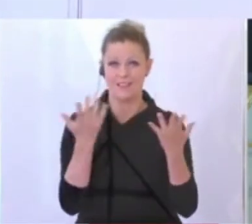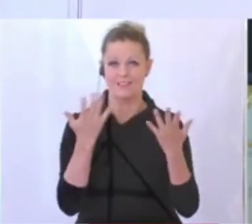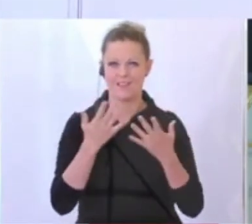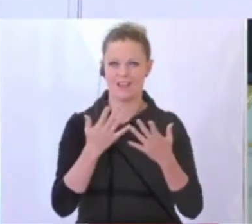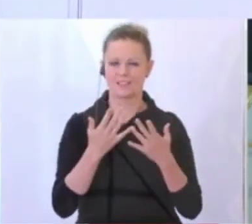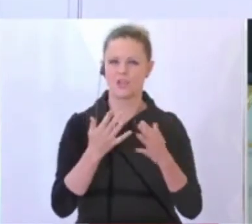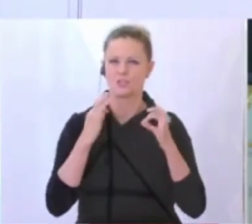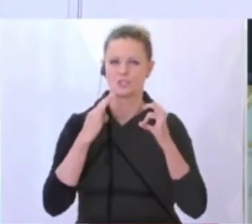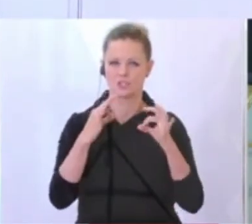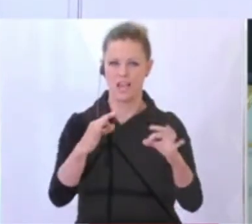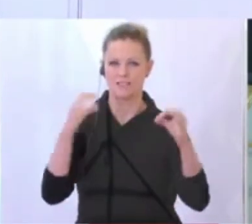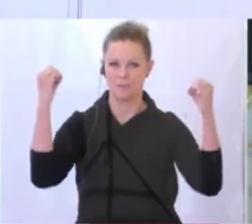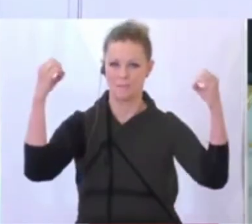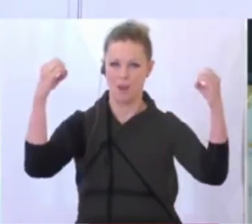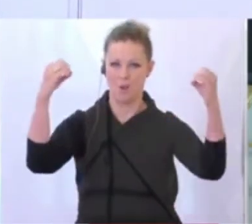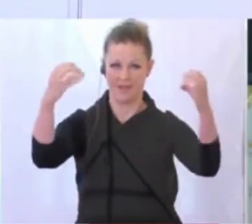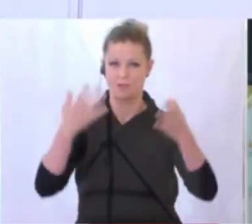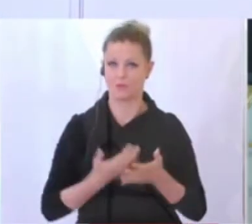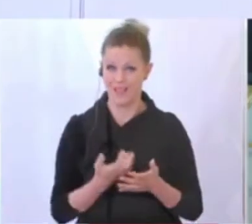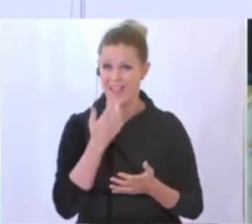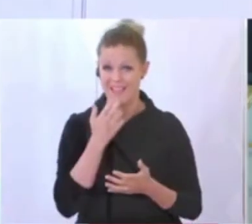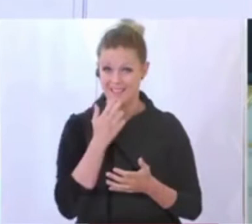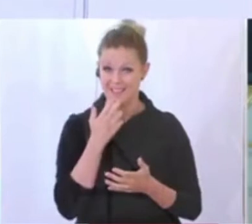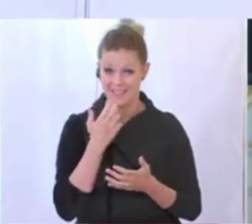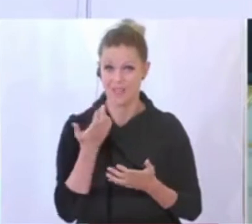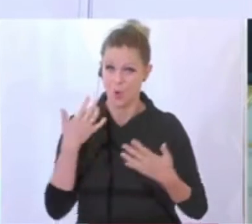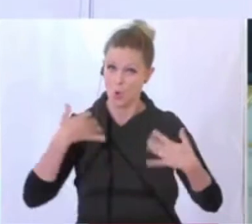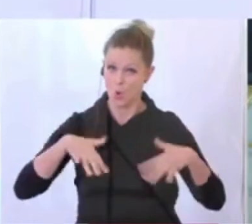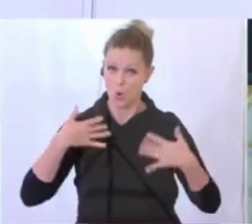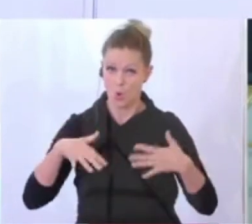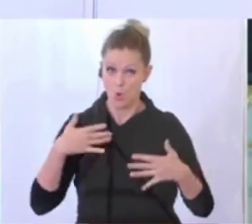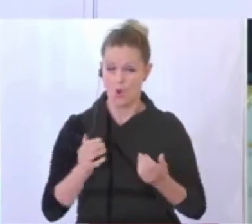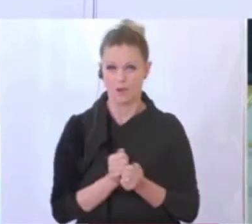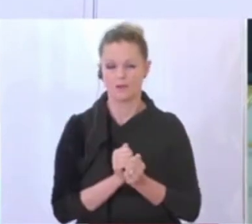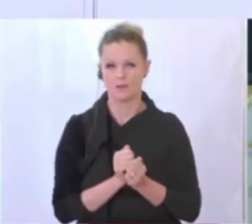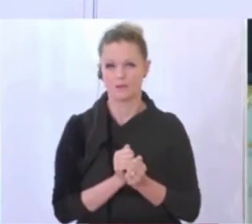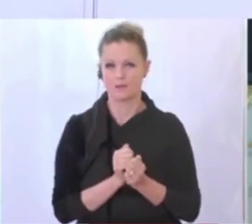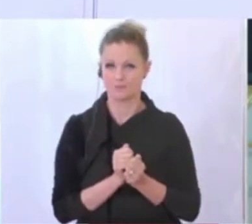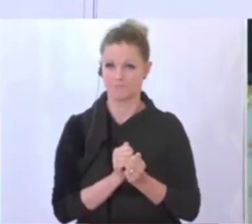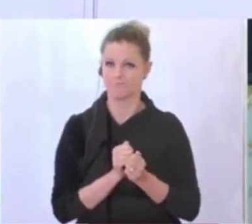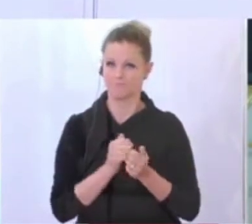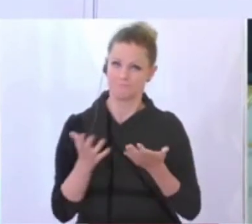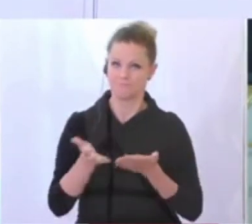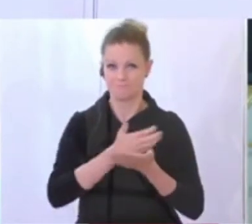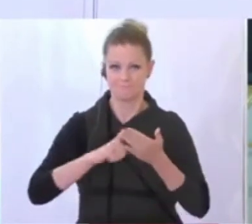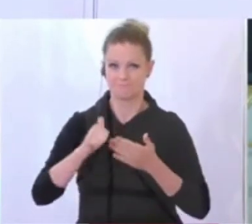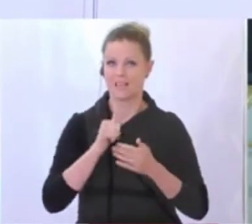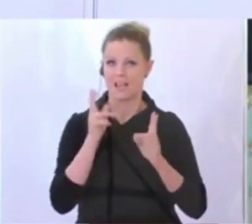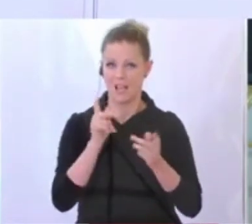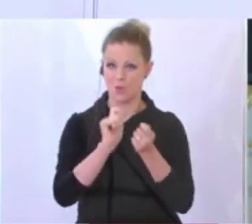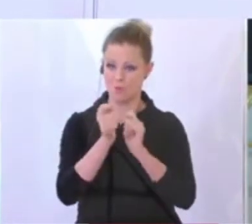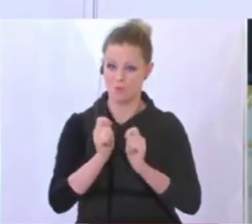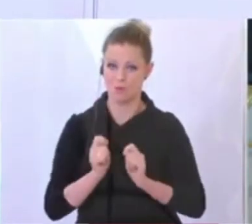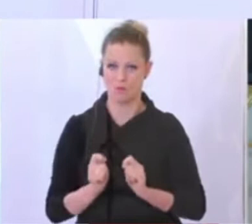Straßenbeleuchtung. Man möchte nicht meinen, was das energetisch bringt, wenn wir das über die nächsten Jahre hier großzügig